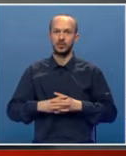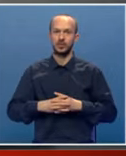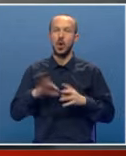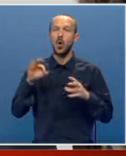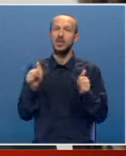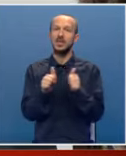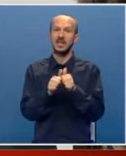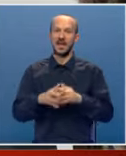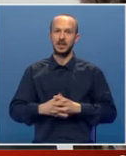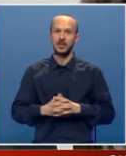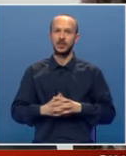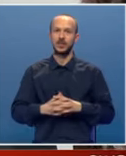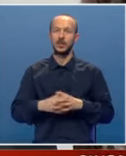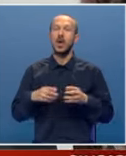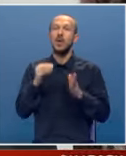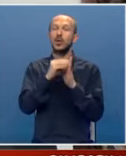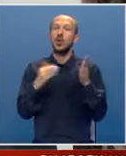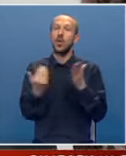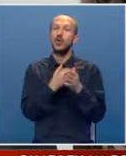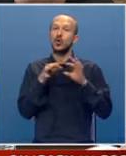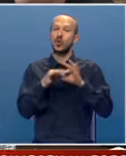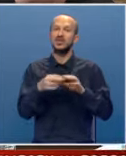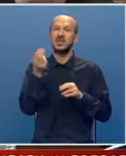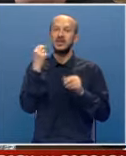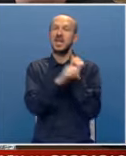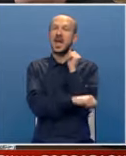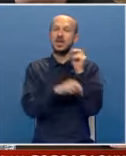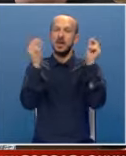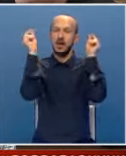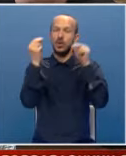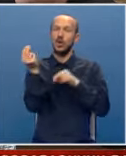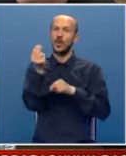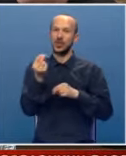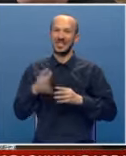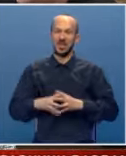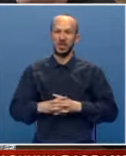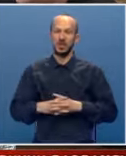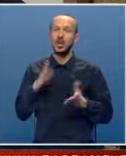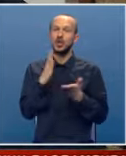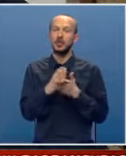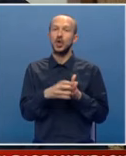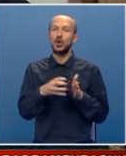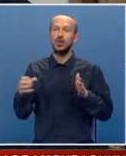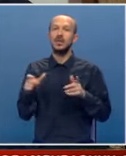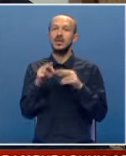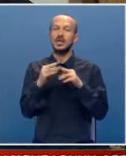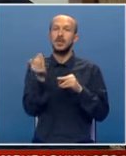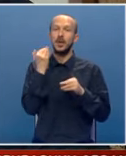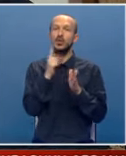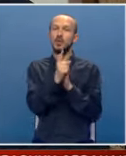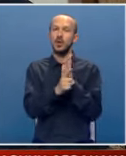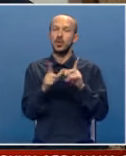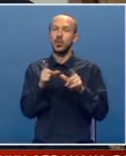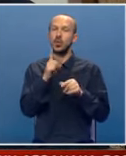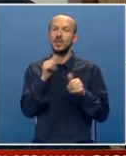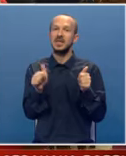toj saradnji. Okusnica programa Novog rukovodstva Srpske Akademije nauka i umjetnosti bit će kontinuitet sa prijethodnim periodom